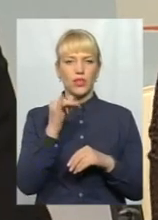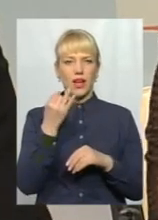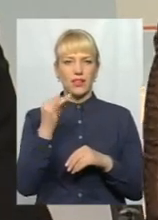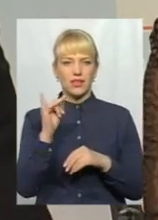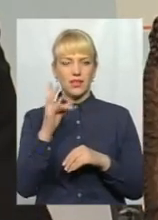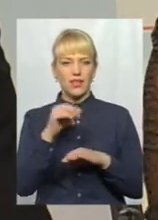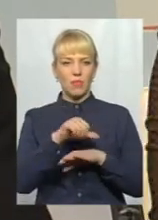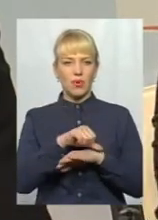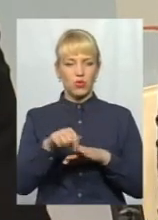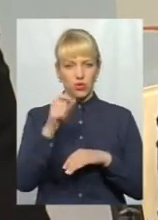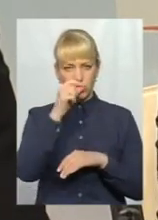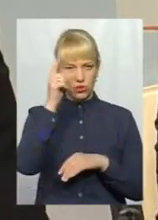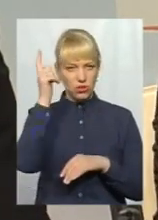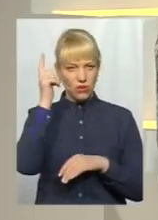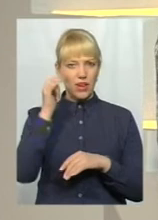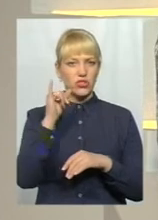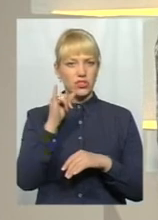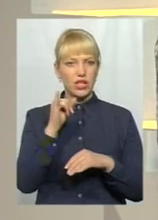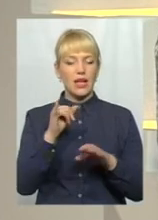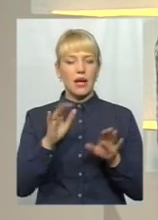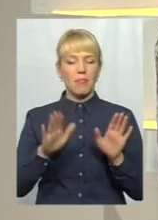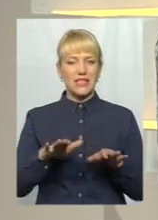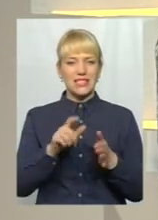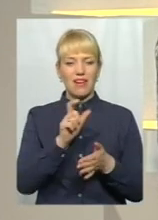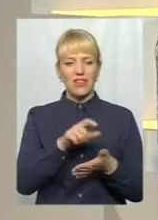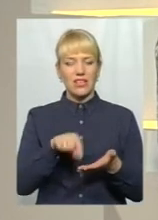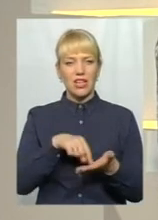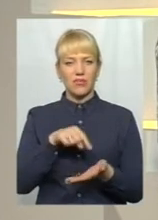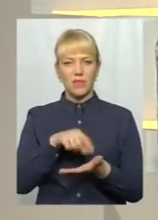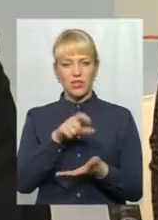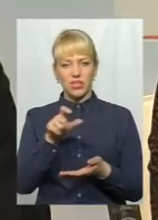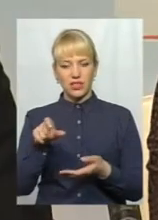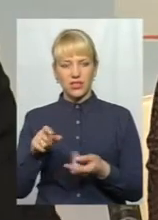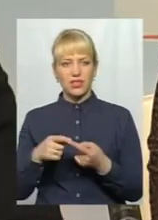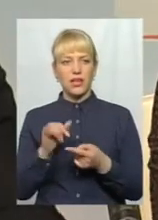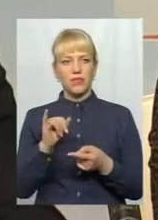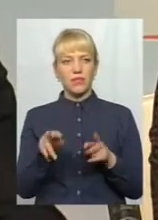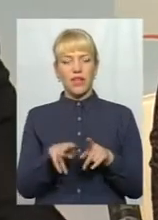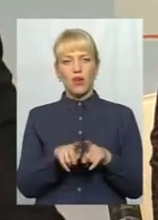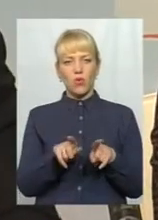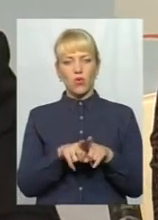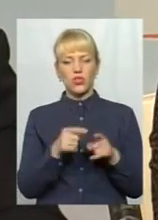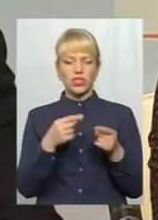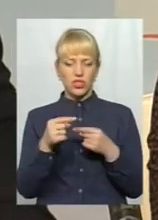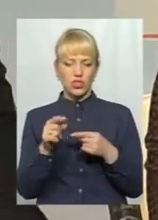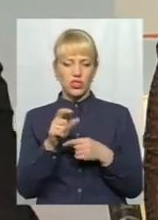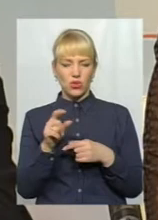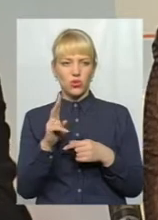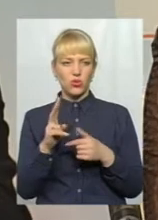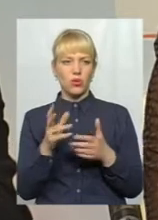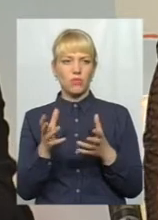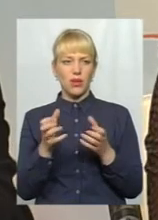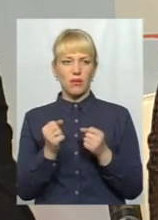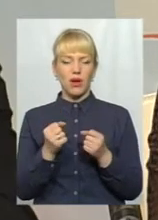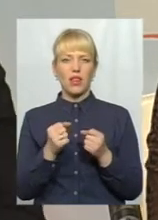кордоні Чехословаччини. От тоді місцеві мешканці, а також інші жителі країни підтримали